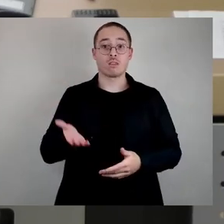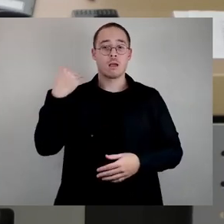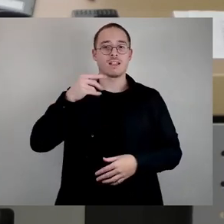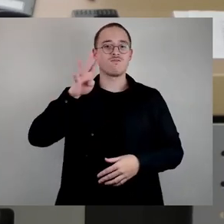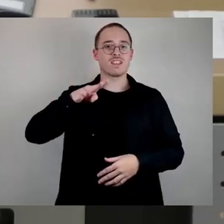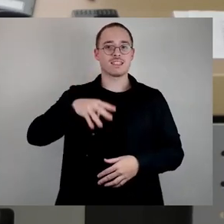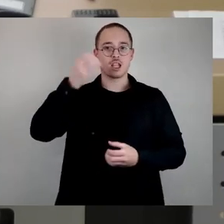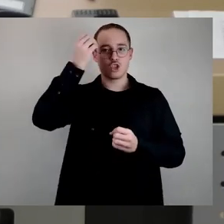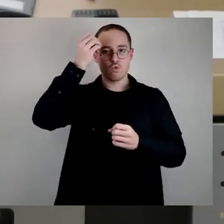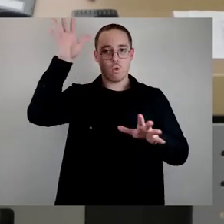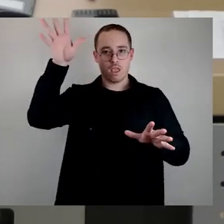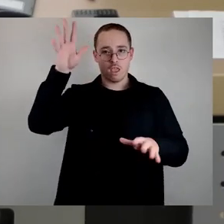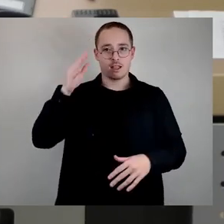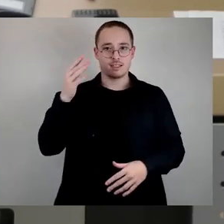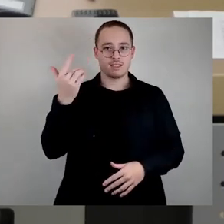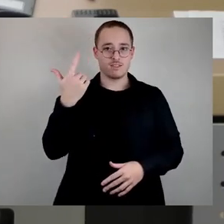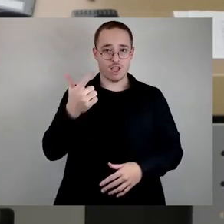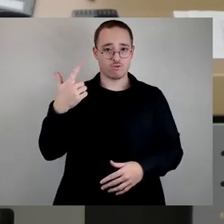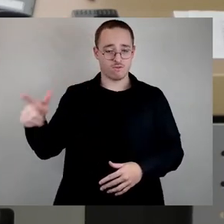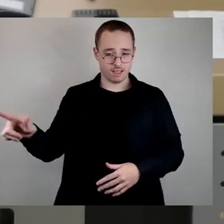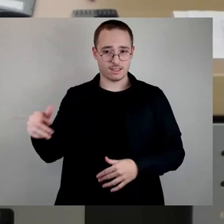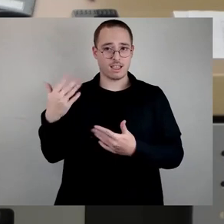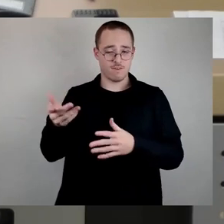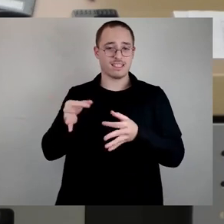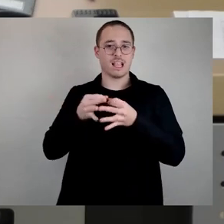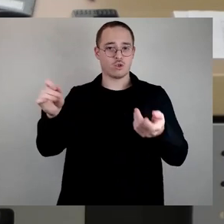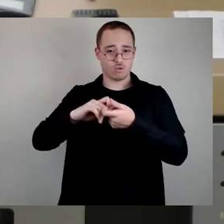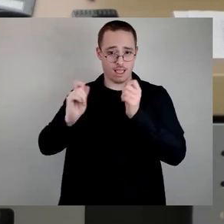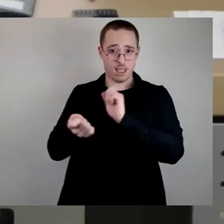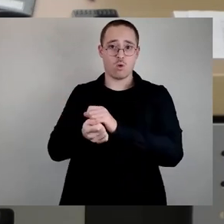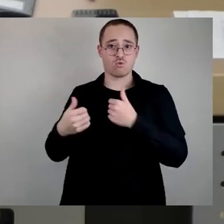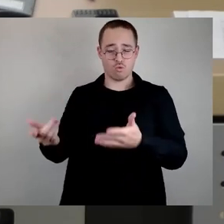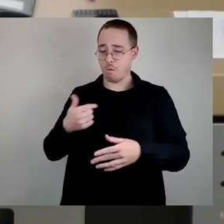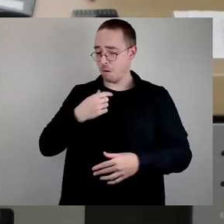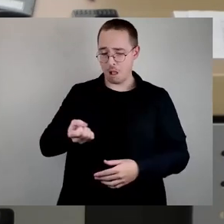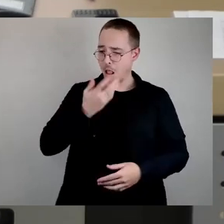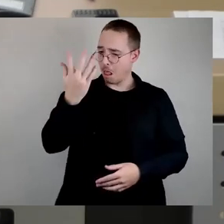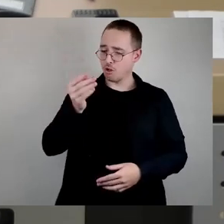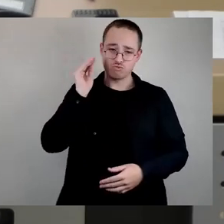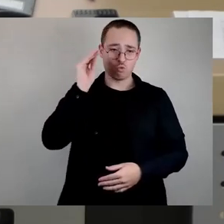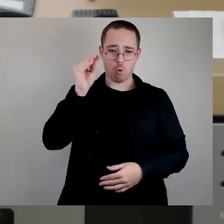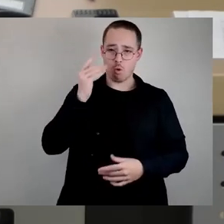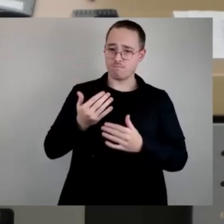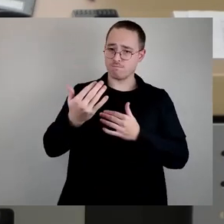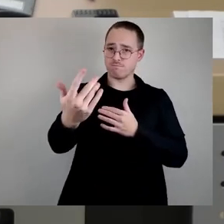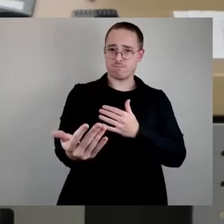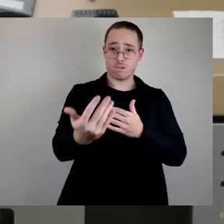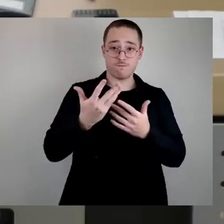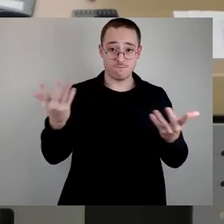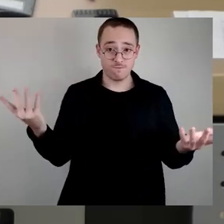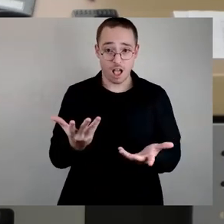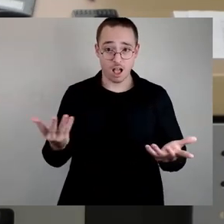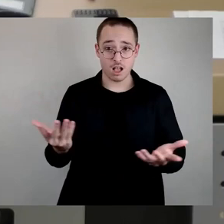2022, Satzungsänderung, war klar abzusehen, dass die Probleme der Anwohner, Gewerbetreibenden und unserer lieben Gäste